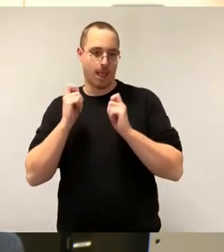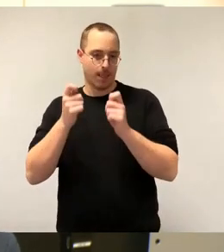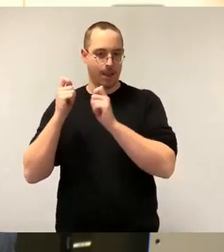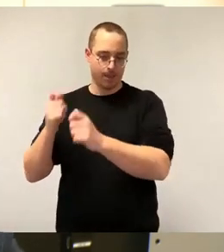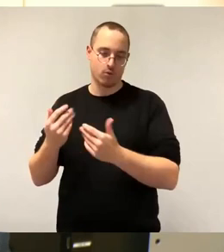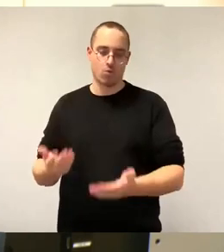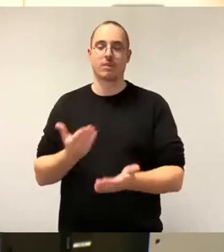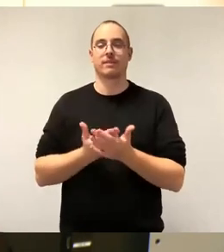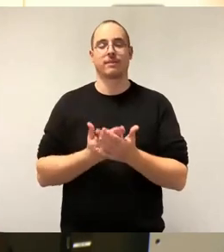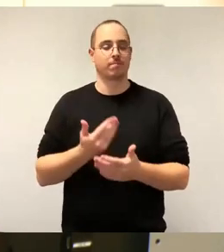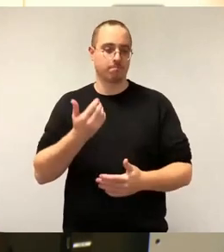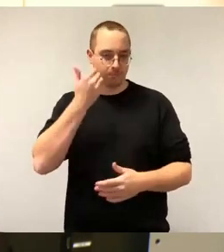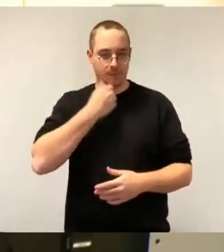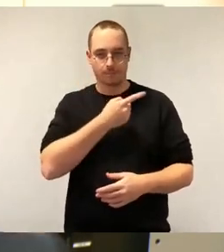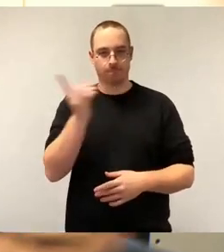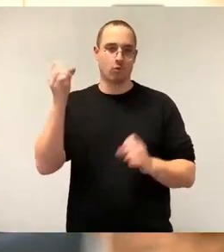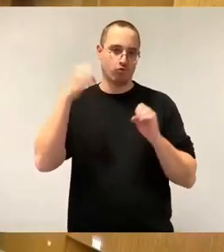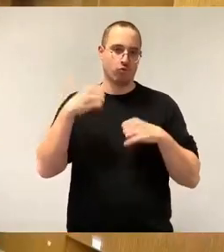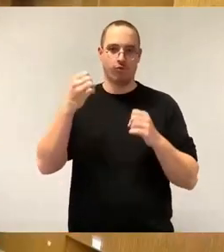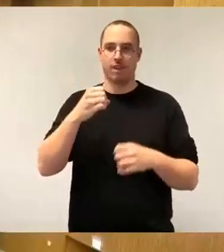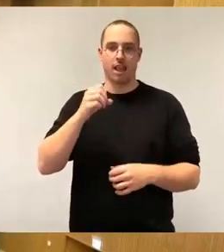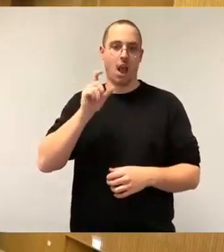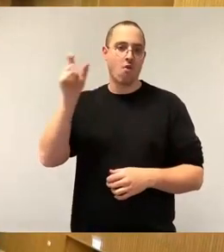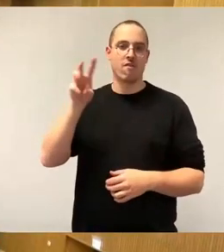und lassen Sie uns die WED nicht weiter schlechtreden. Vielen Dank.